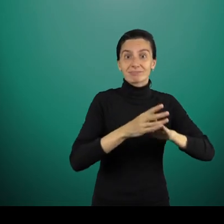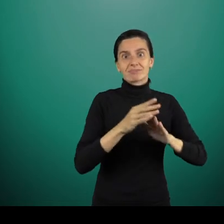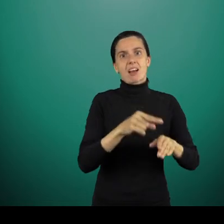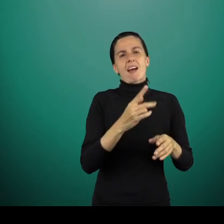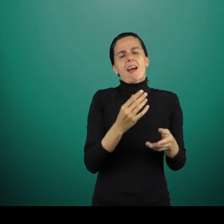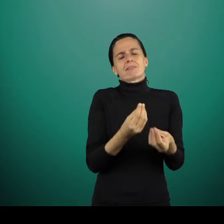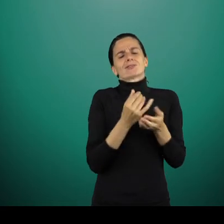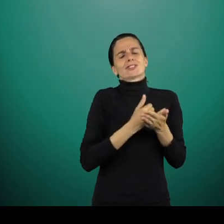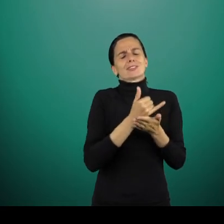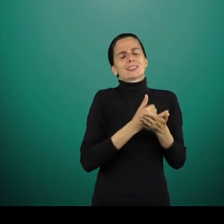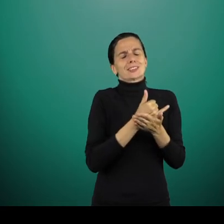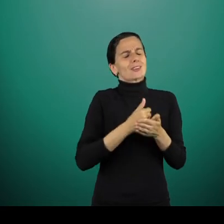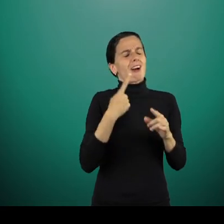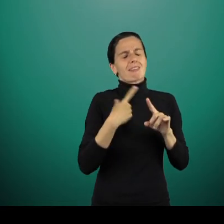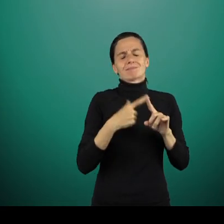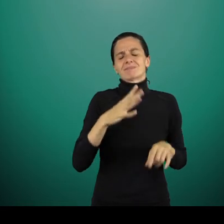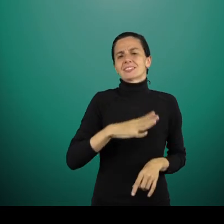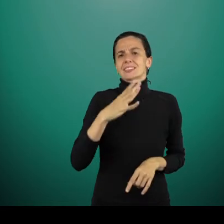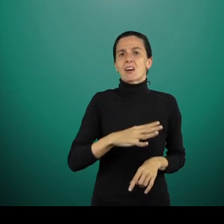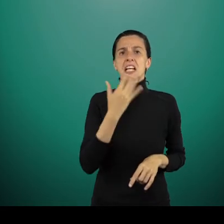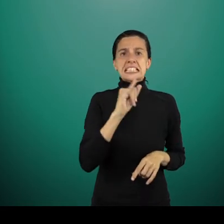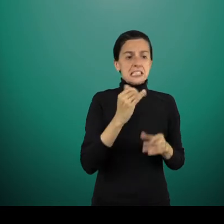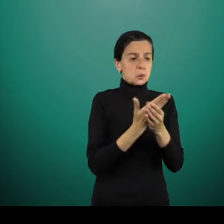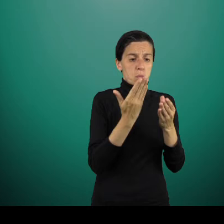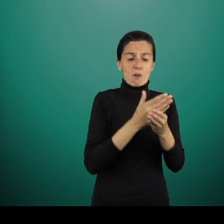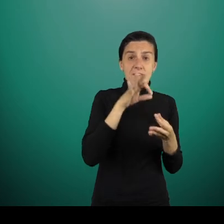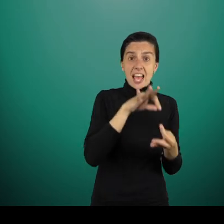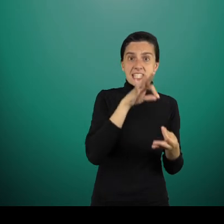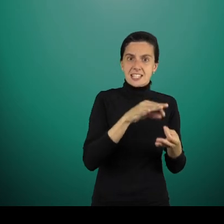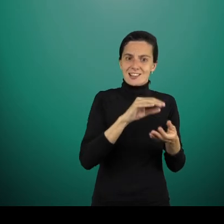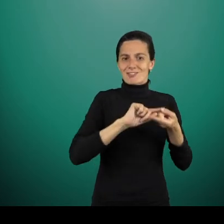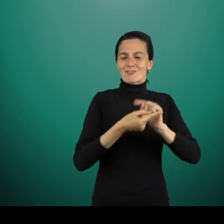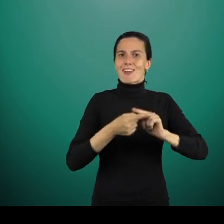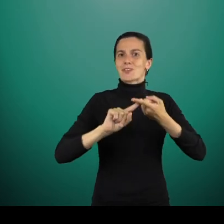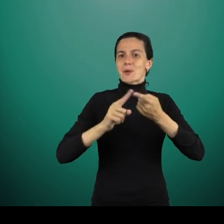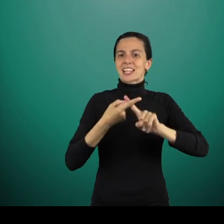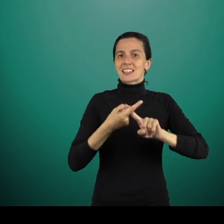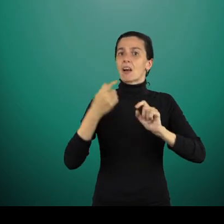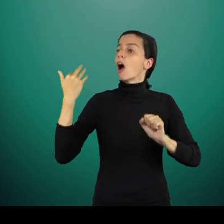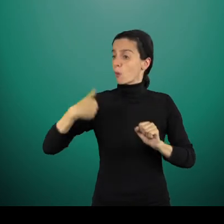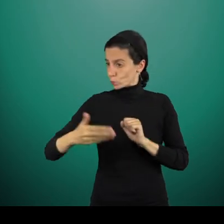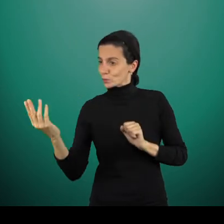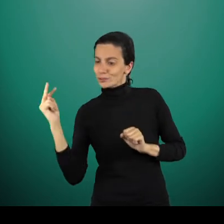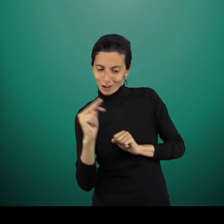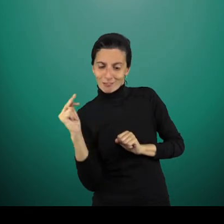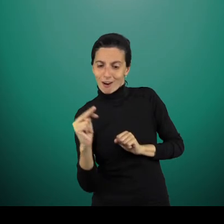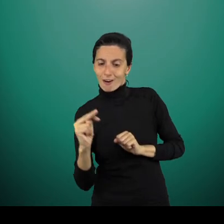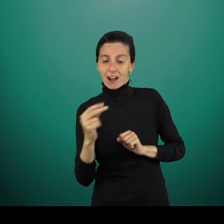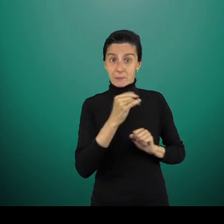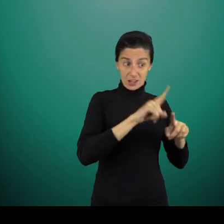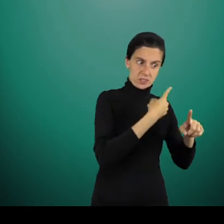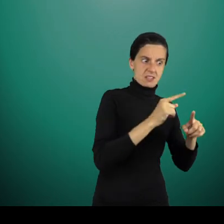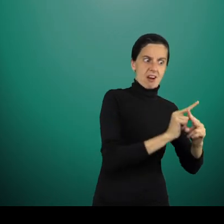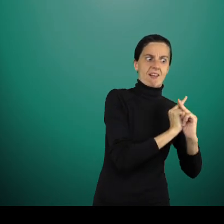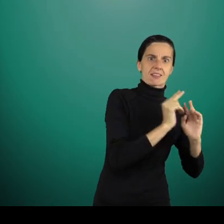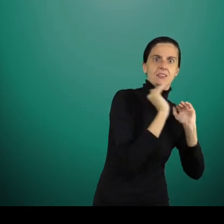conservation parce que si les documents sont trop fragiles, on va les numériser, ça va permettre de continuer à les mettre à la disposition du public sans